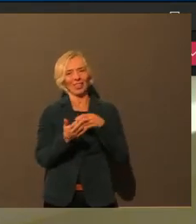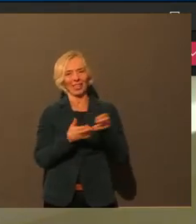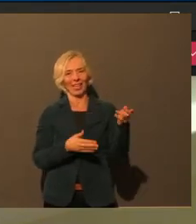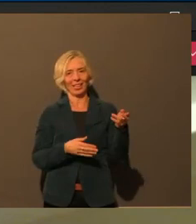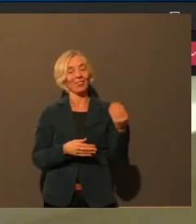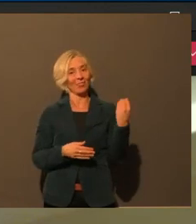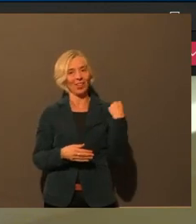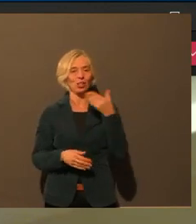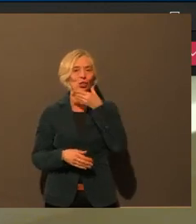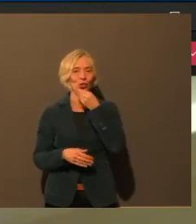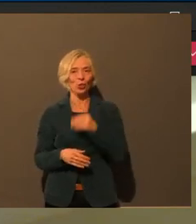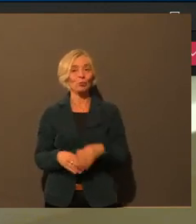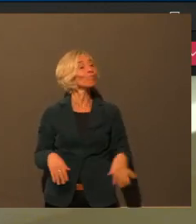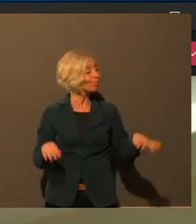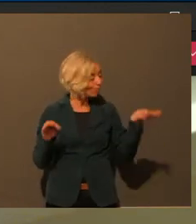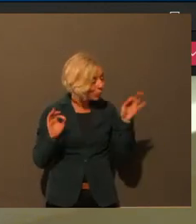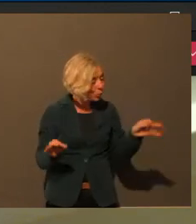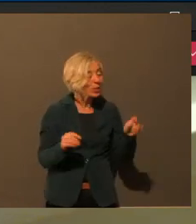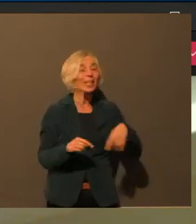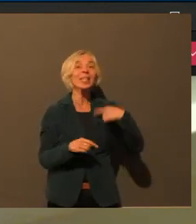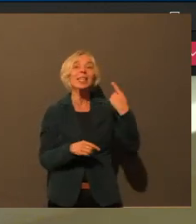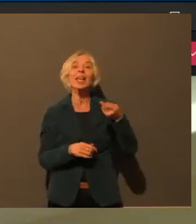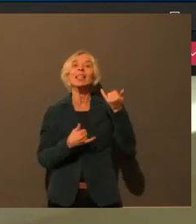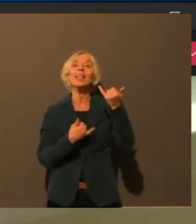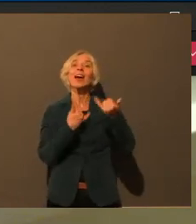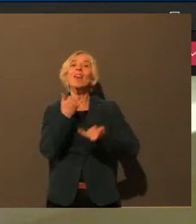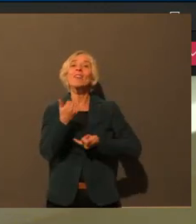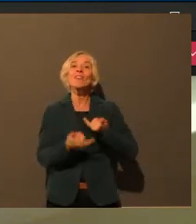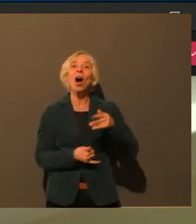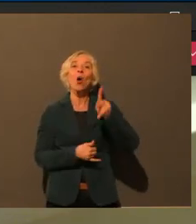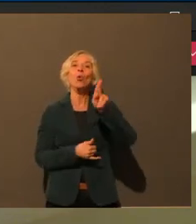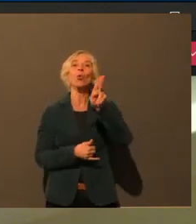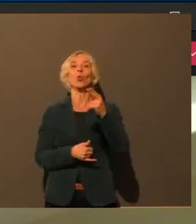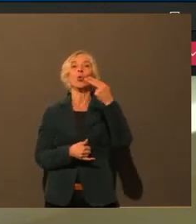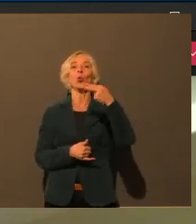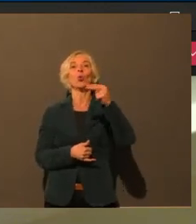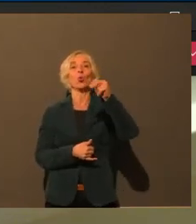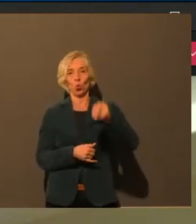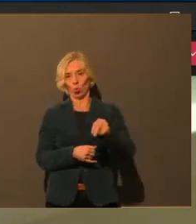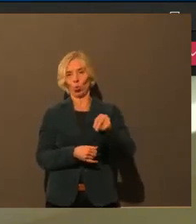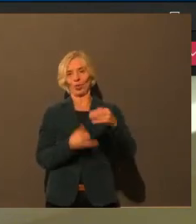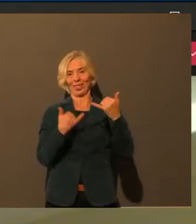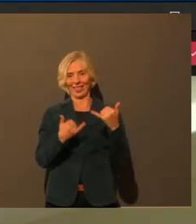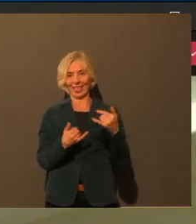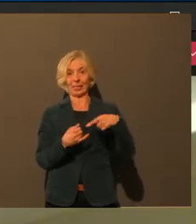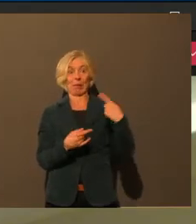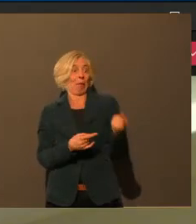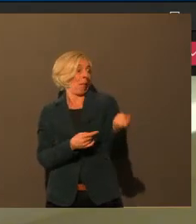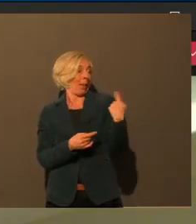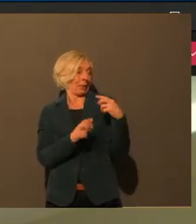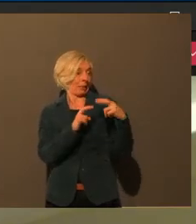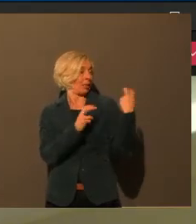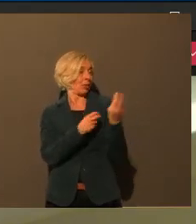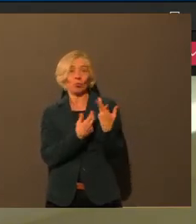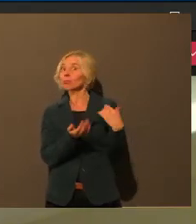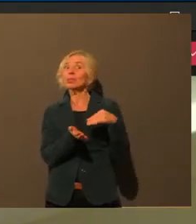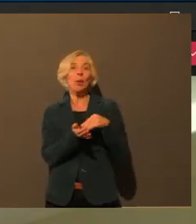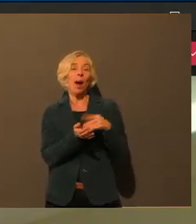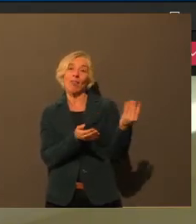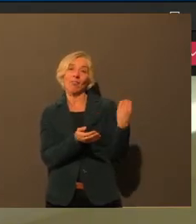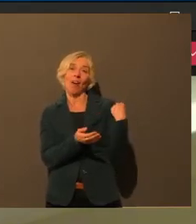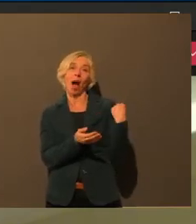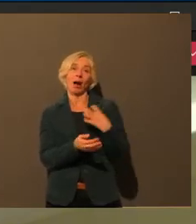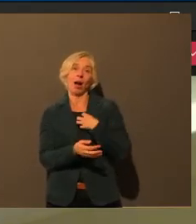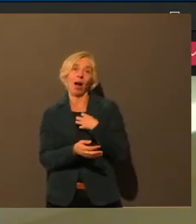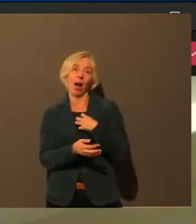Gut. Dann habe ich als nächstes die Frau Kuhn, die das letzte Mal krankheitsbedingt nicht dabei sein konnte,